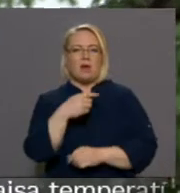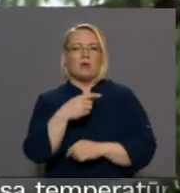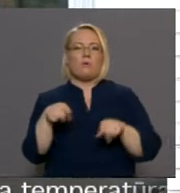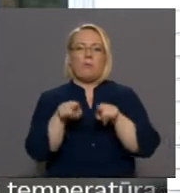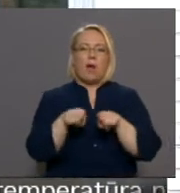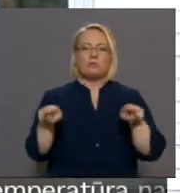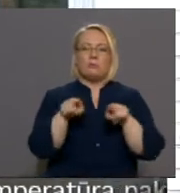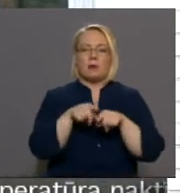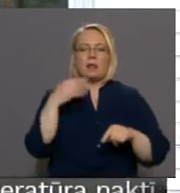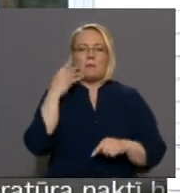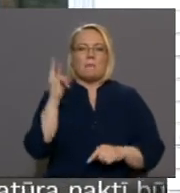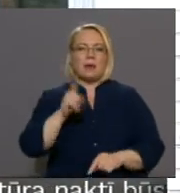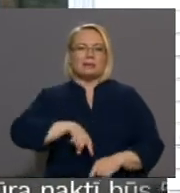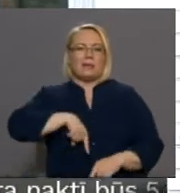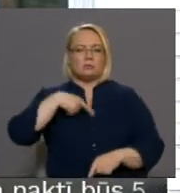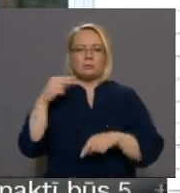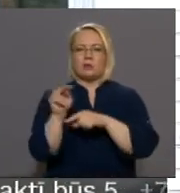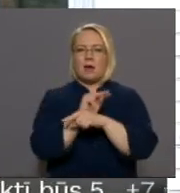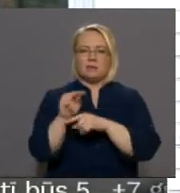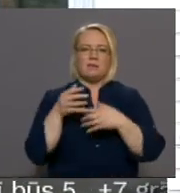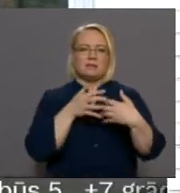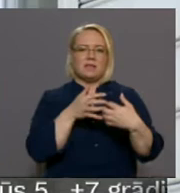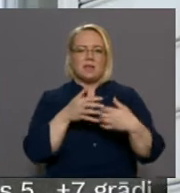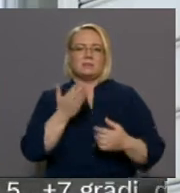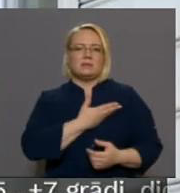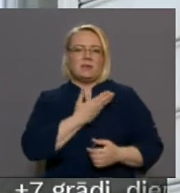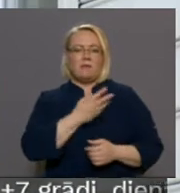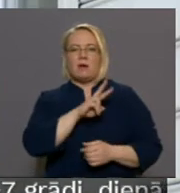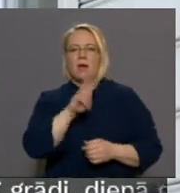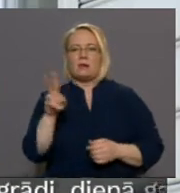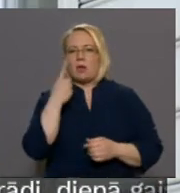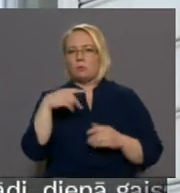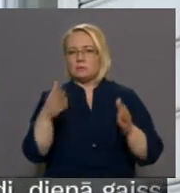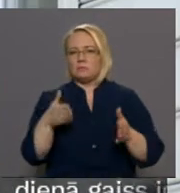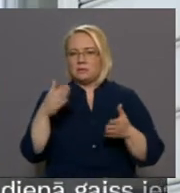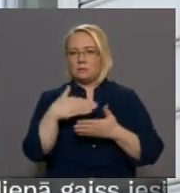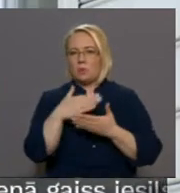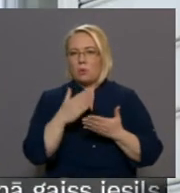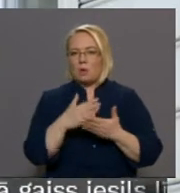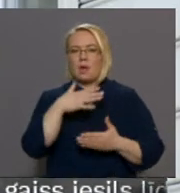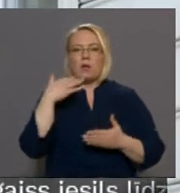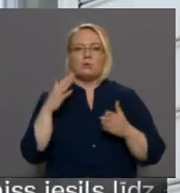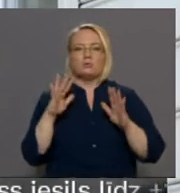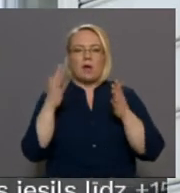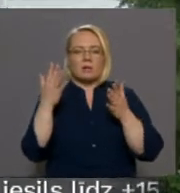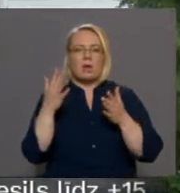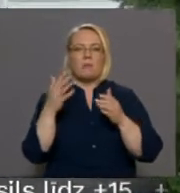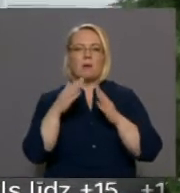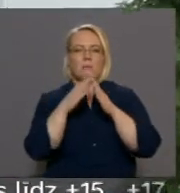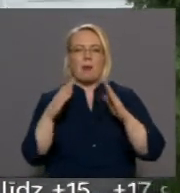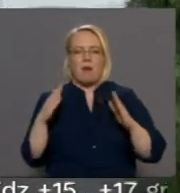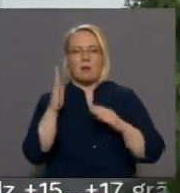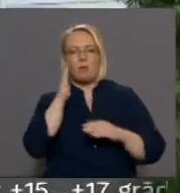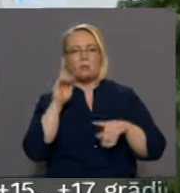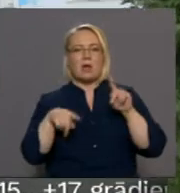brāļu, kamēr bērns ilgstoši ārsteis vai pat cīnās par dzīvību kādā no slimnīcas nodaļām. Vairumā gadījumu namā tiek pavadīts vien pāris